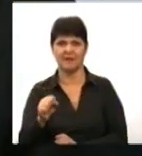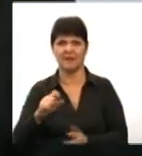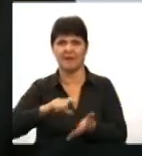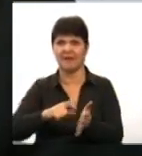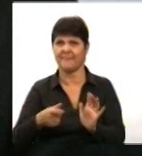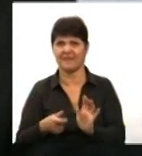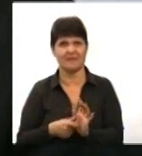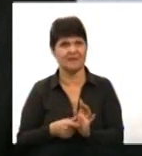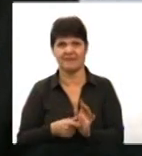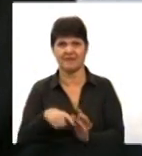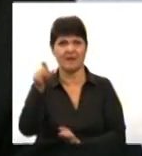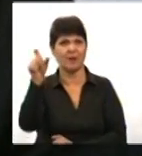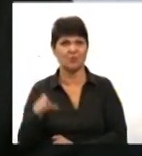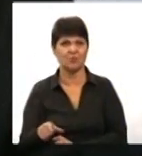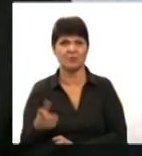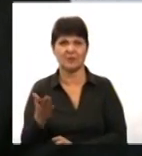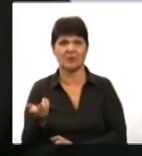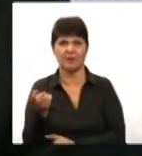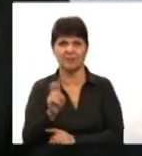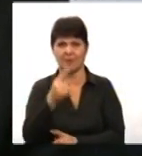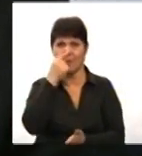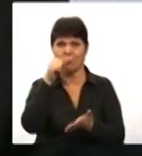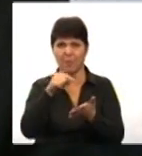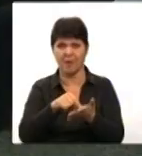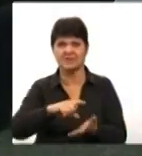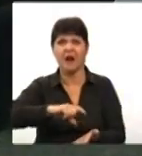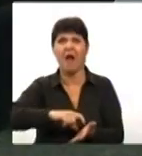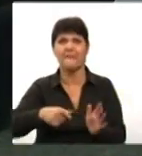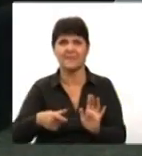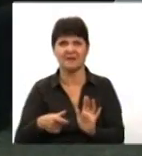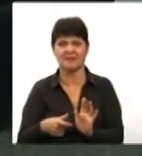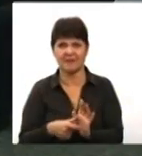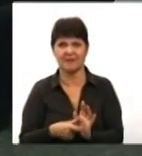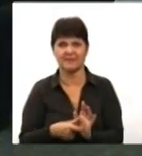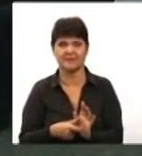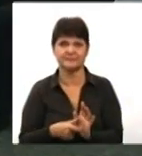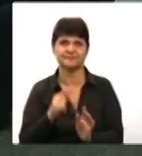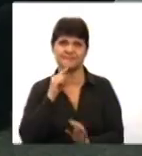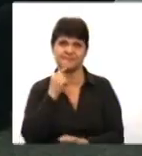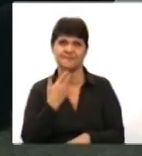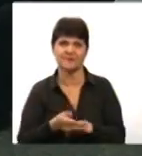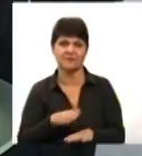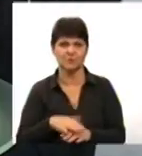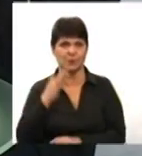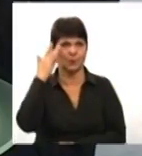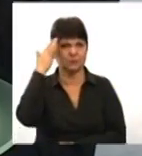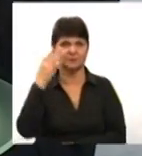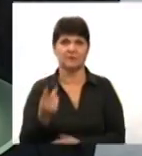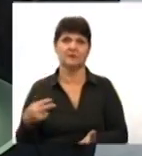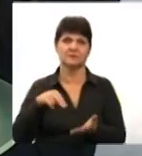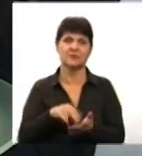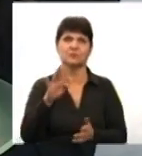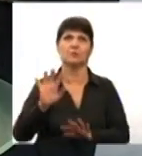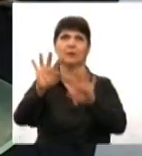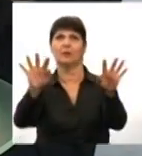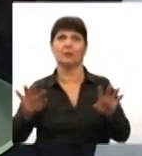і людина, яка приходить і має попасти в той чи інший кабінет, ну, важко собі трошки уявити, що вона от стане, буде шукати ту